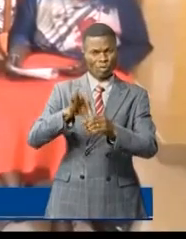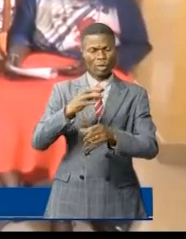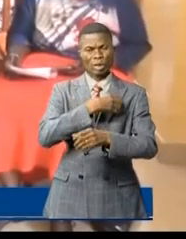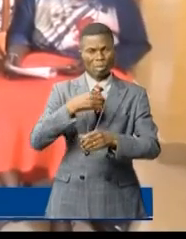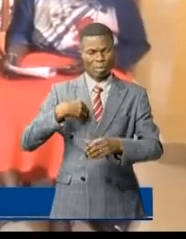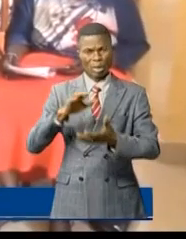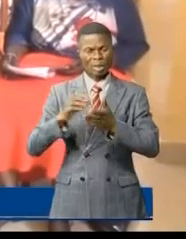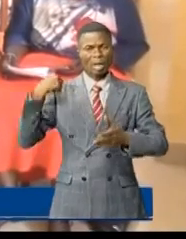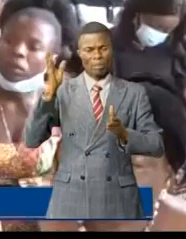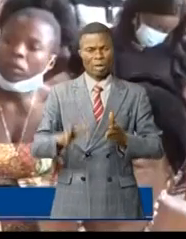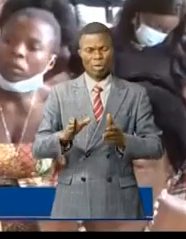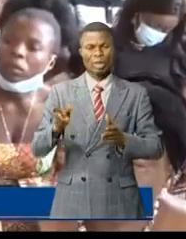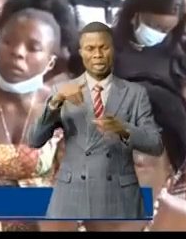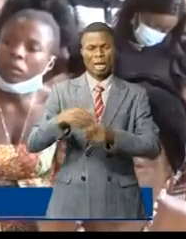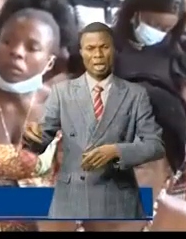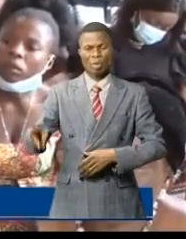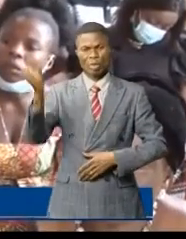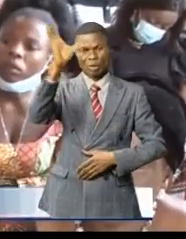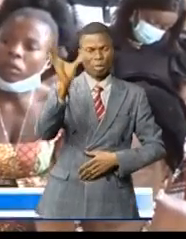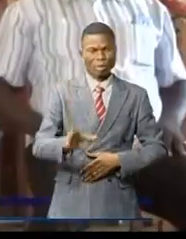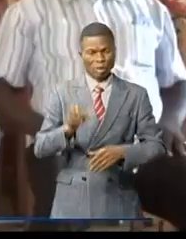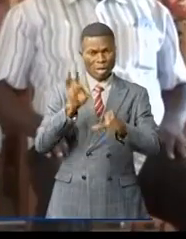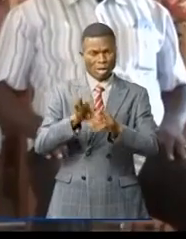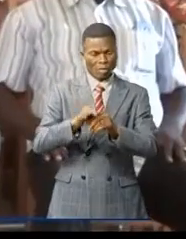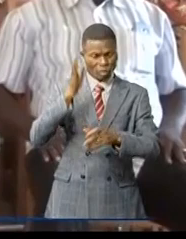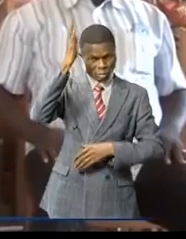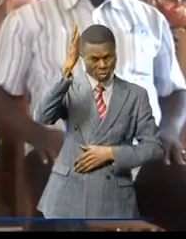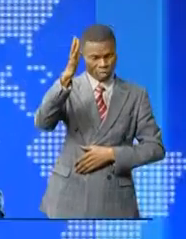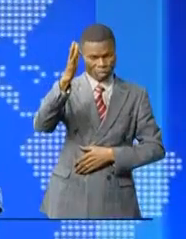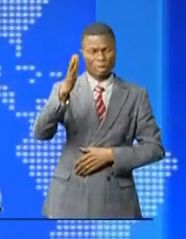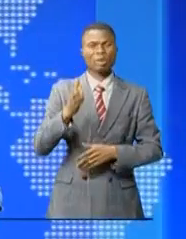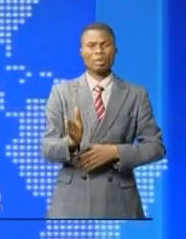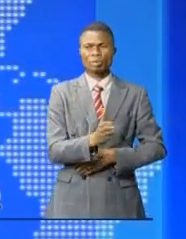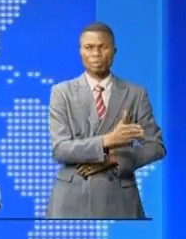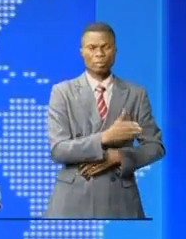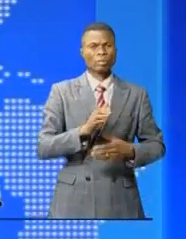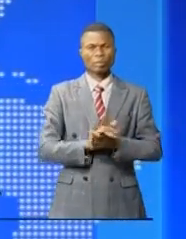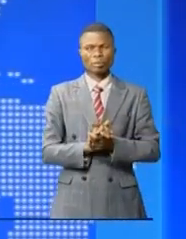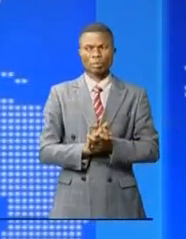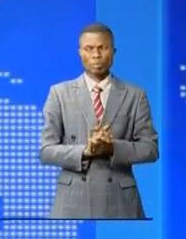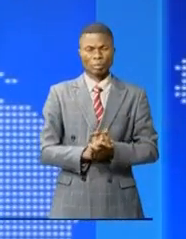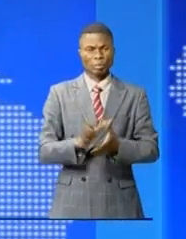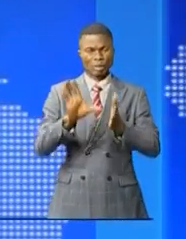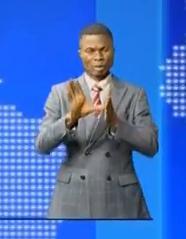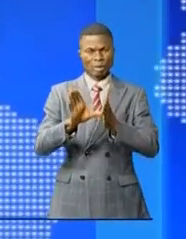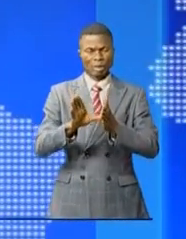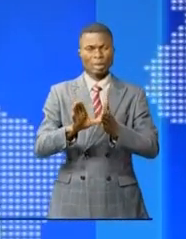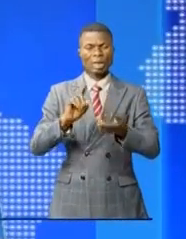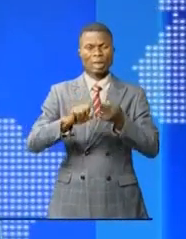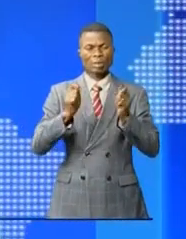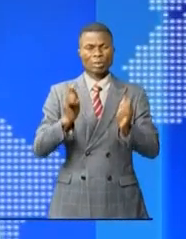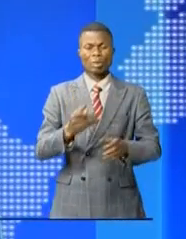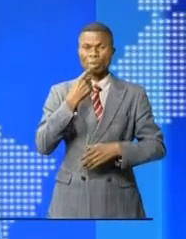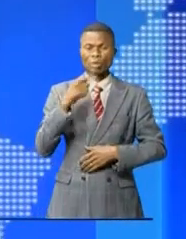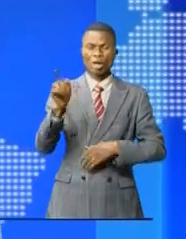gouverneure à la tête de la province lors des élections qui s'annoncent imminentes. C'était un reportage de Guy Matundou. Moi,